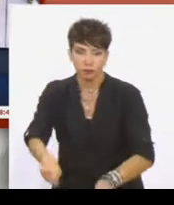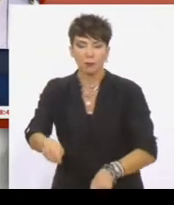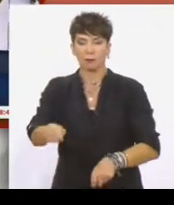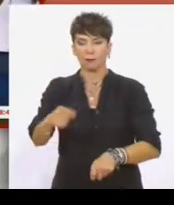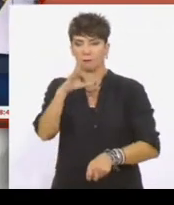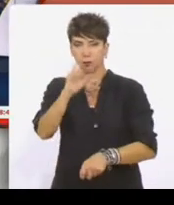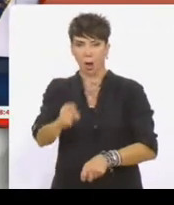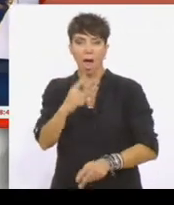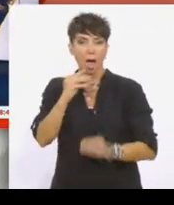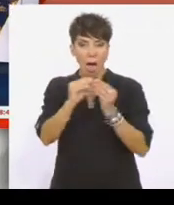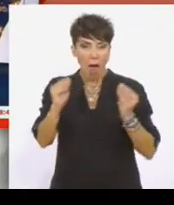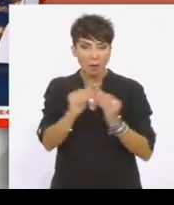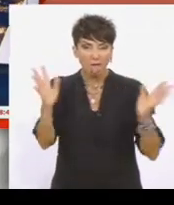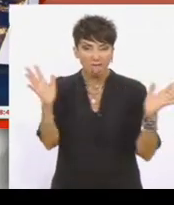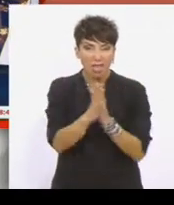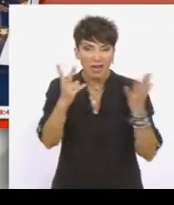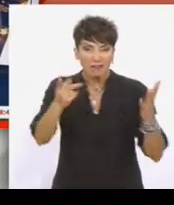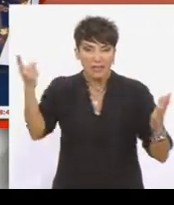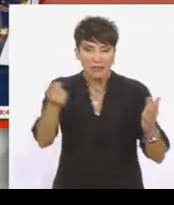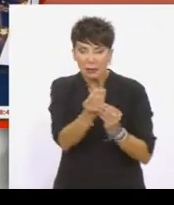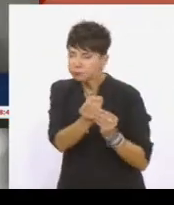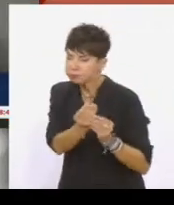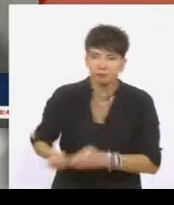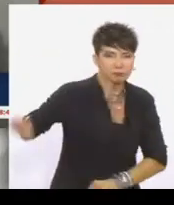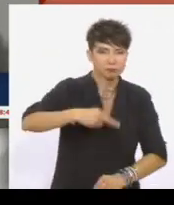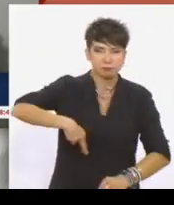17% τις τιμές του φυσικού αερίου.